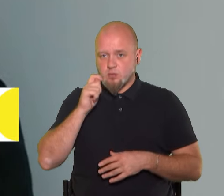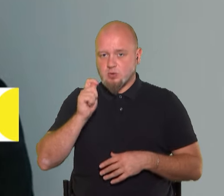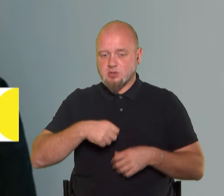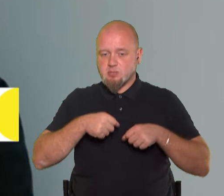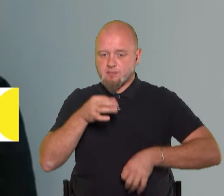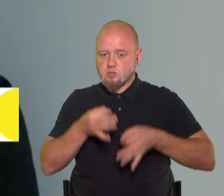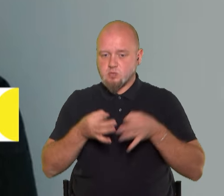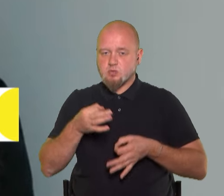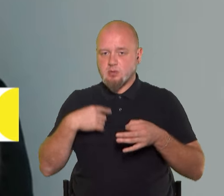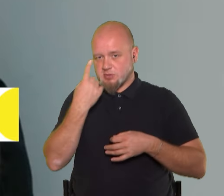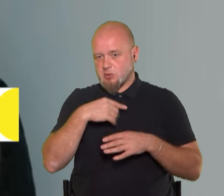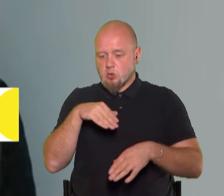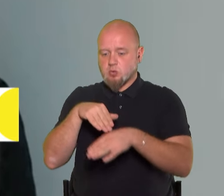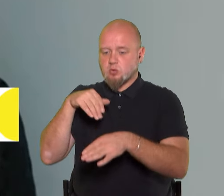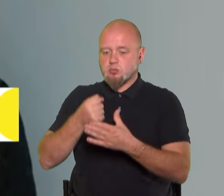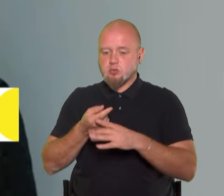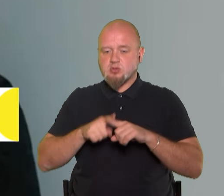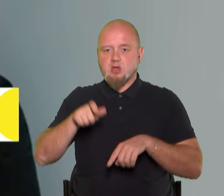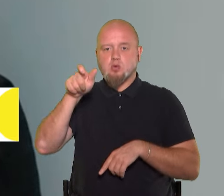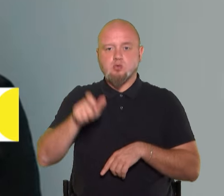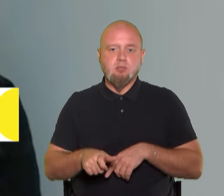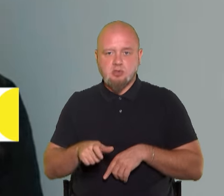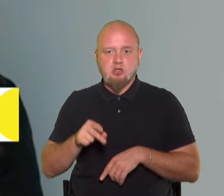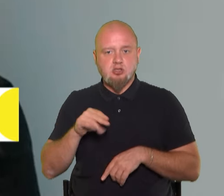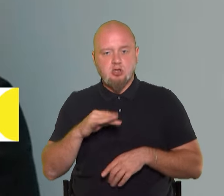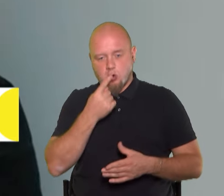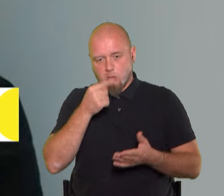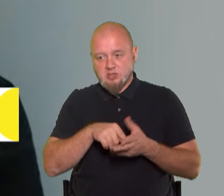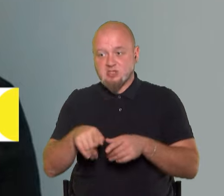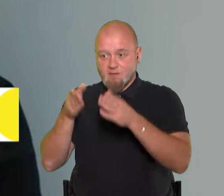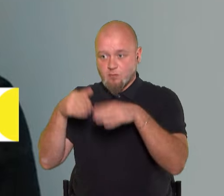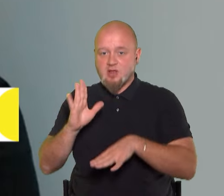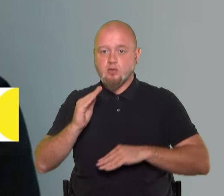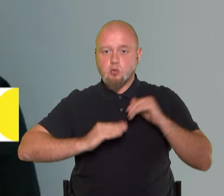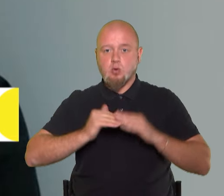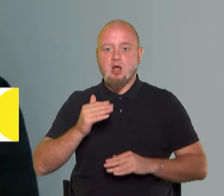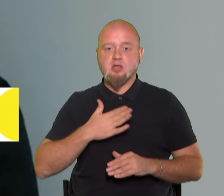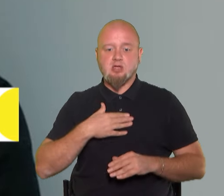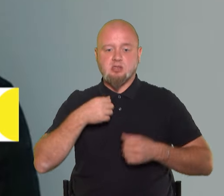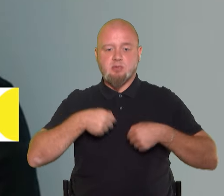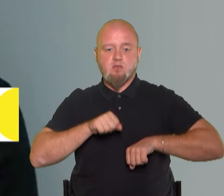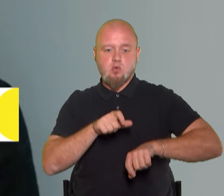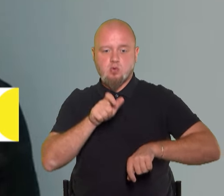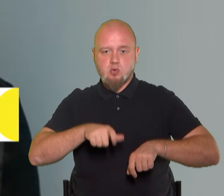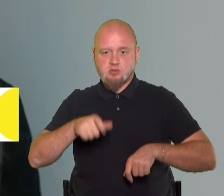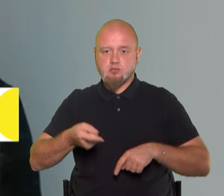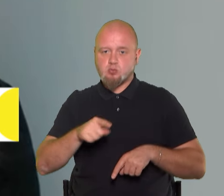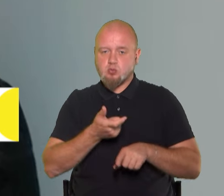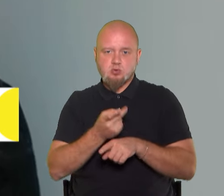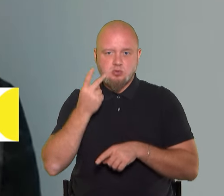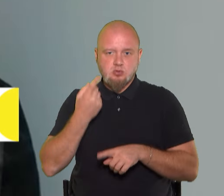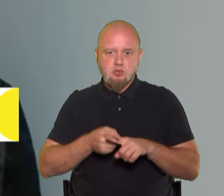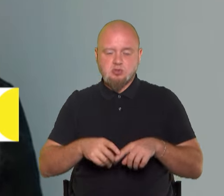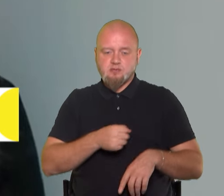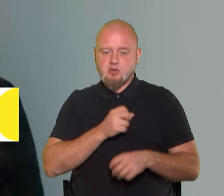правосуддя безпосередньо доступ до цієї особи, чи опиниться вона в руках у наші справоохоронці. Тому що дуже часто ці